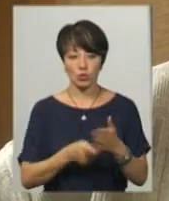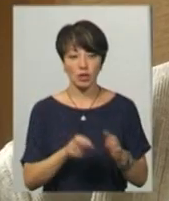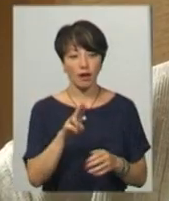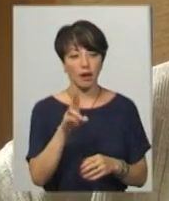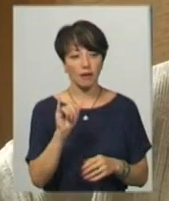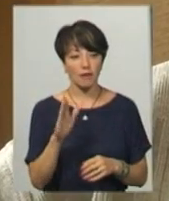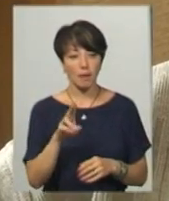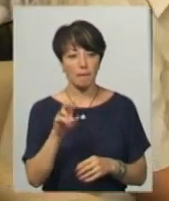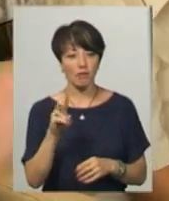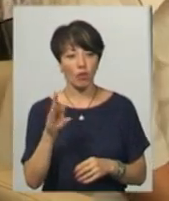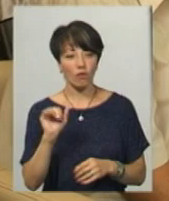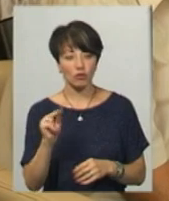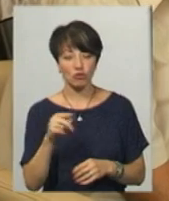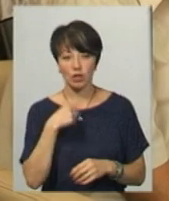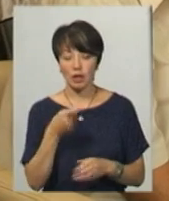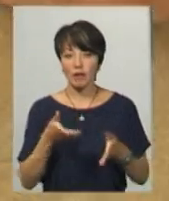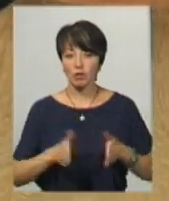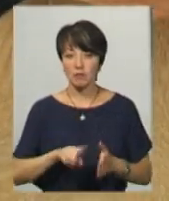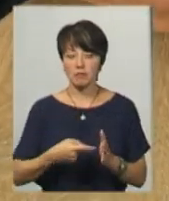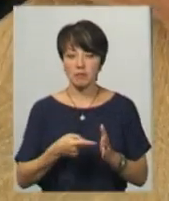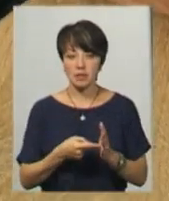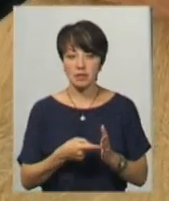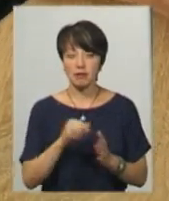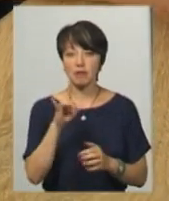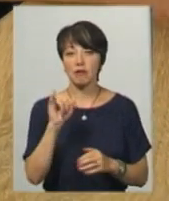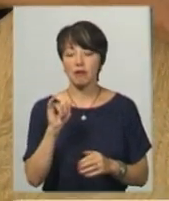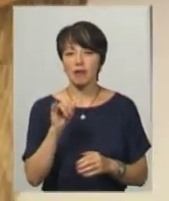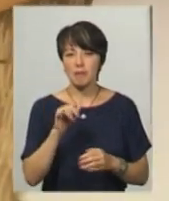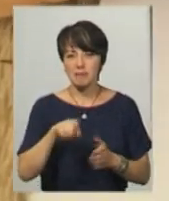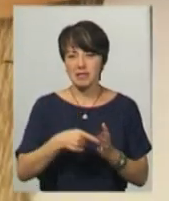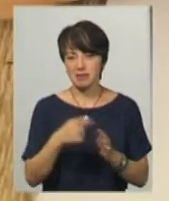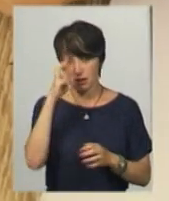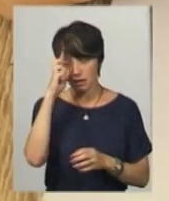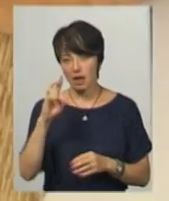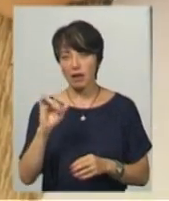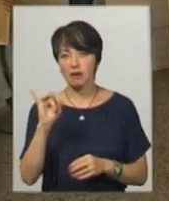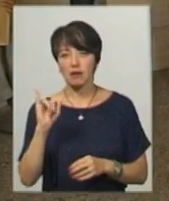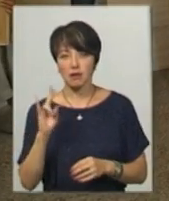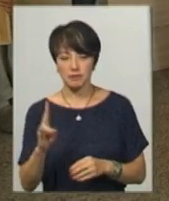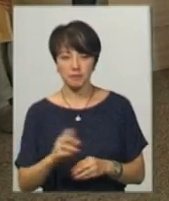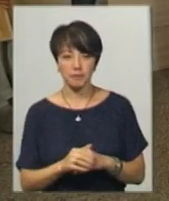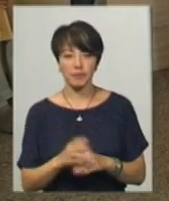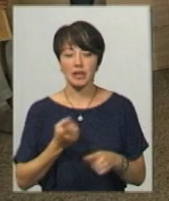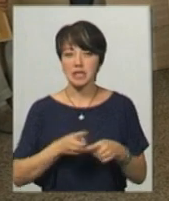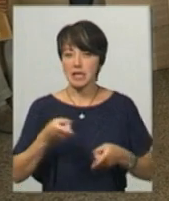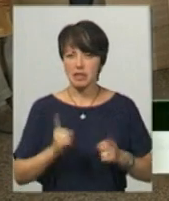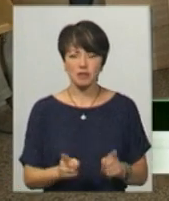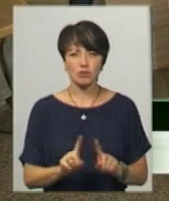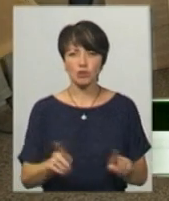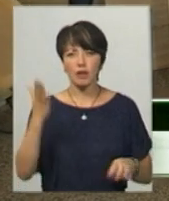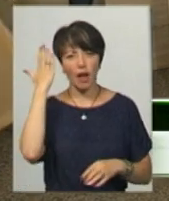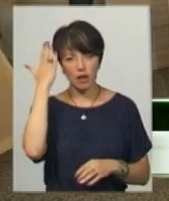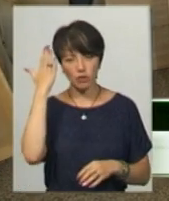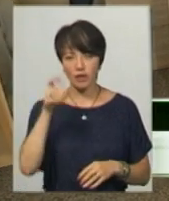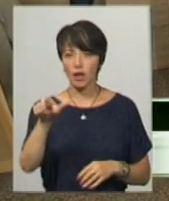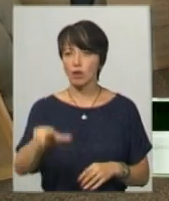Павлович. Про свого товариша каже, він народився в місті Пихливі в Ірані. Його справжнє ім'я – Музафар Джафарі. Це дійсно надзвичайно талановита